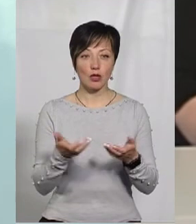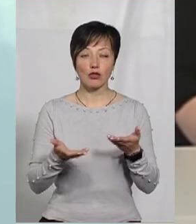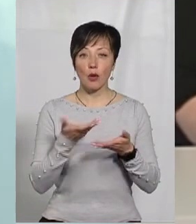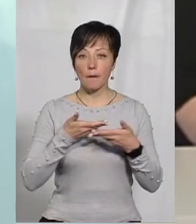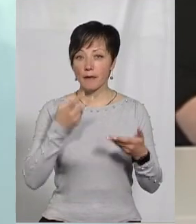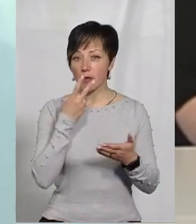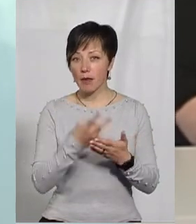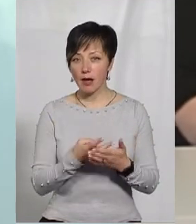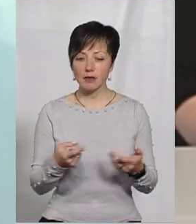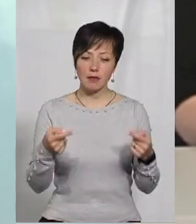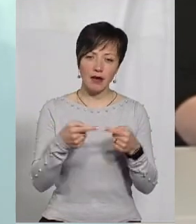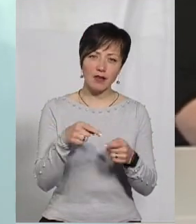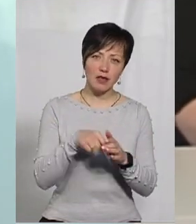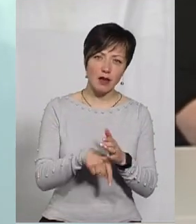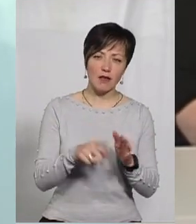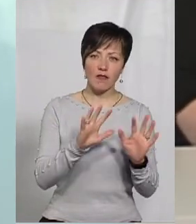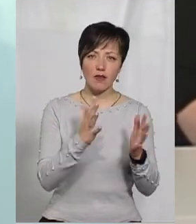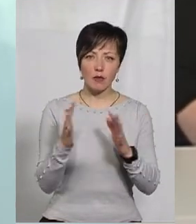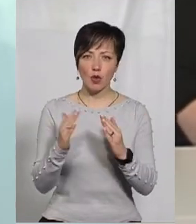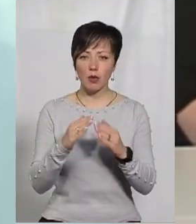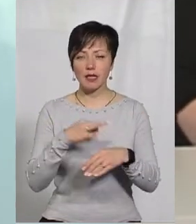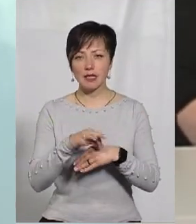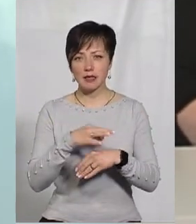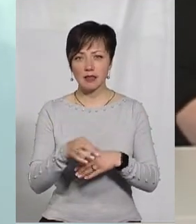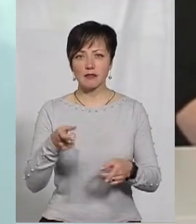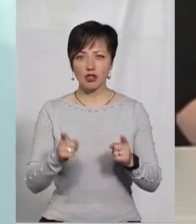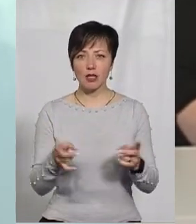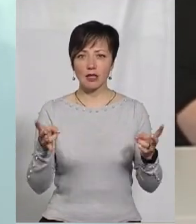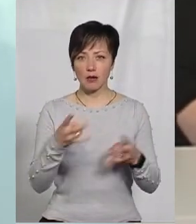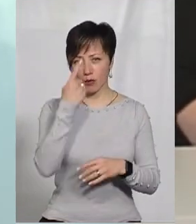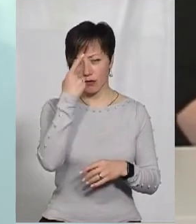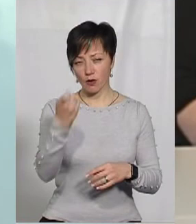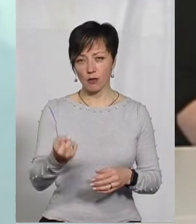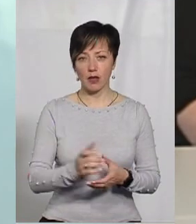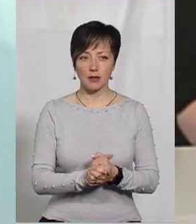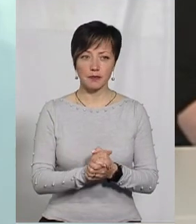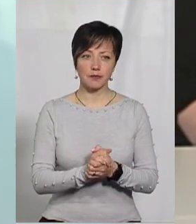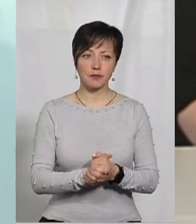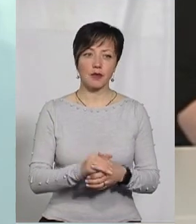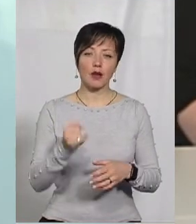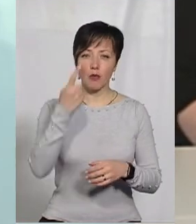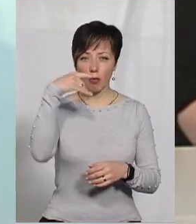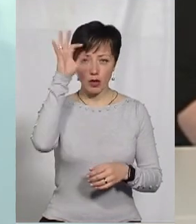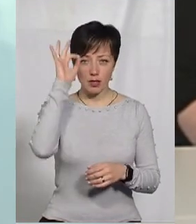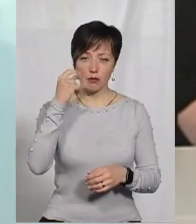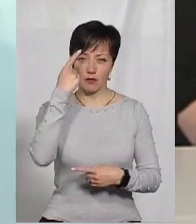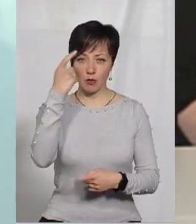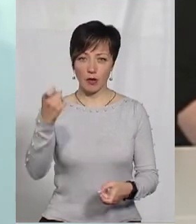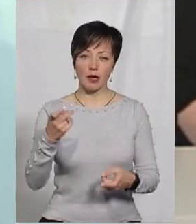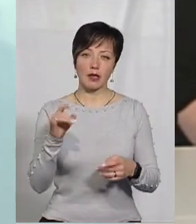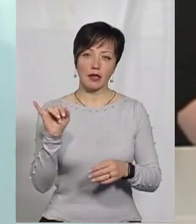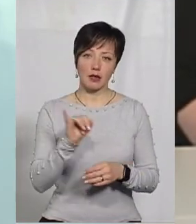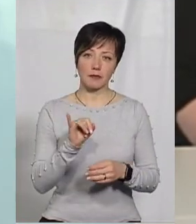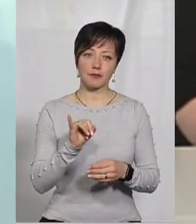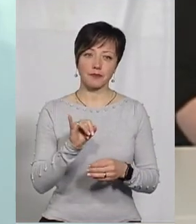бачимо певні явища, якщо ми бачимо випадки домашнього насильства, звичайно, треба повідомляти. Повідомляти і в поліцію, і повідомляти